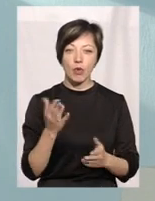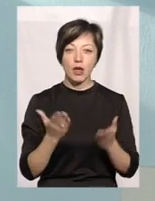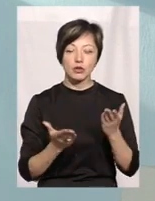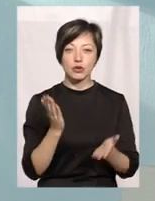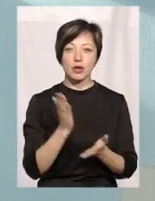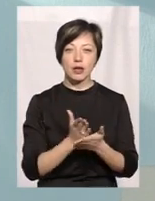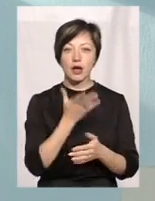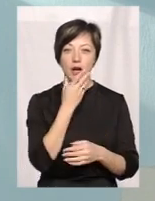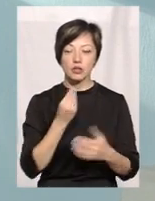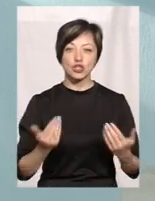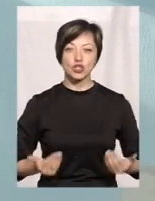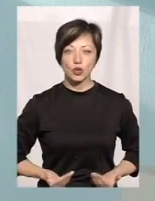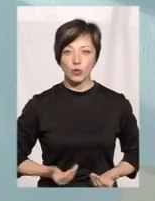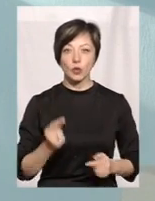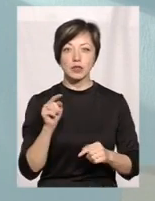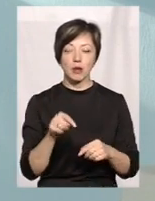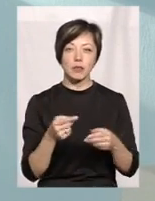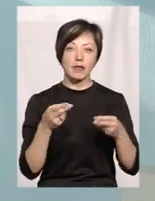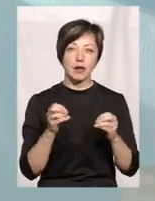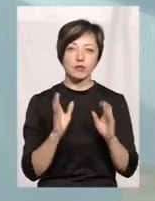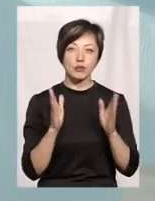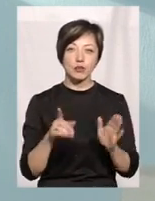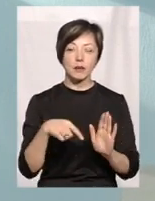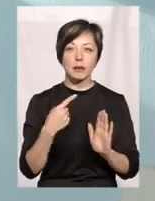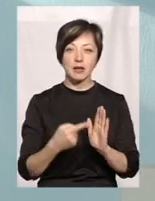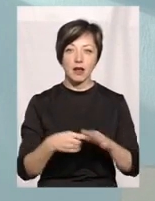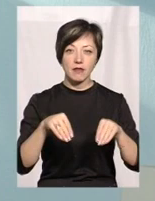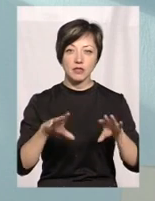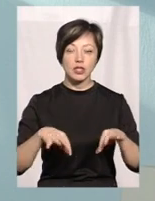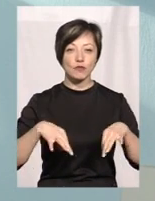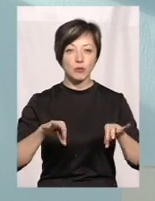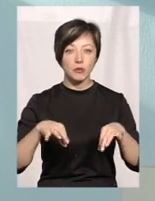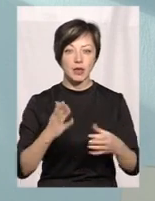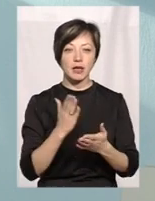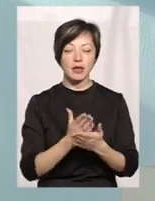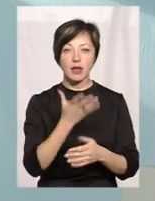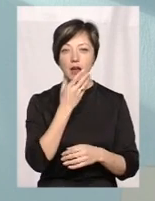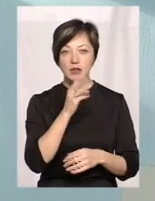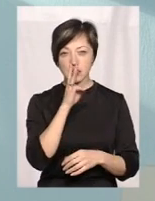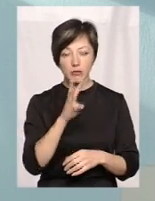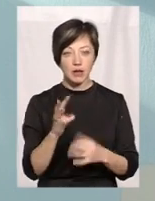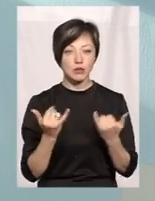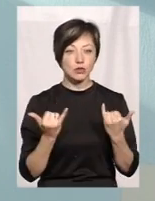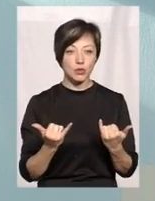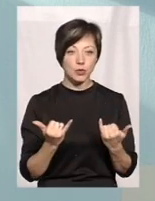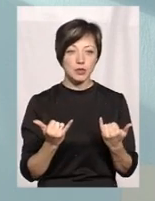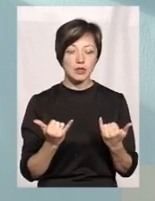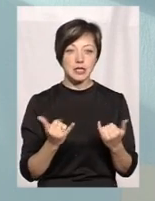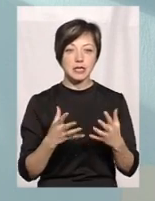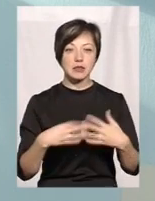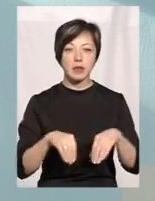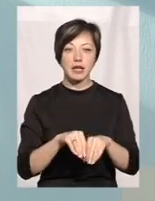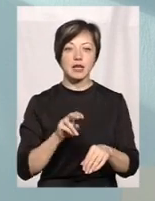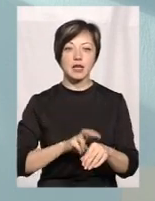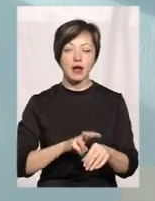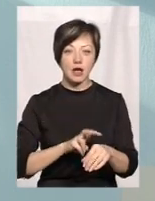є гарне житло, і якщо там десь буде вирішено питання з автомобілем, є гарна зарплата сьогодні у нас, до речі, сімейні